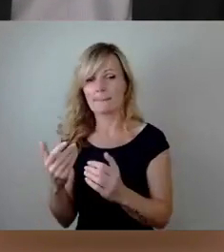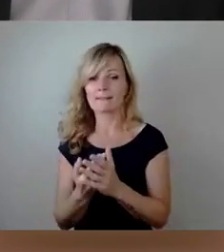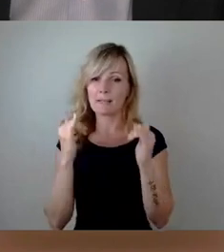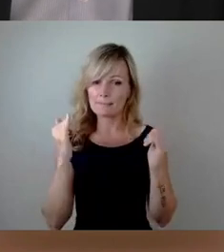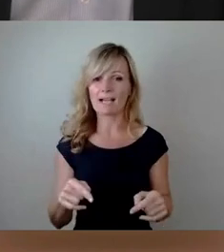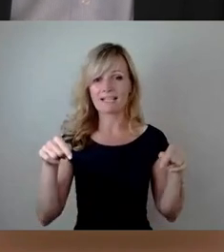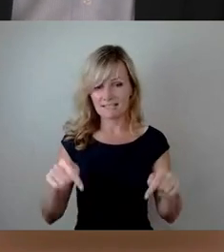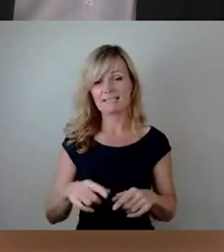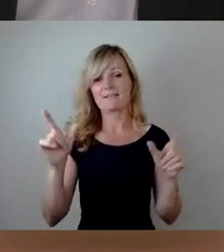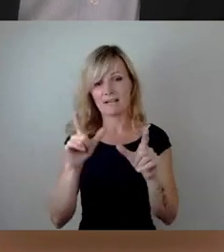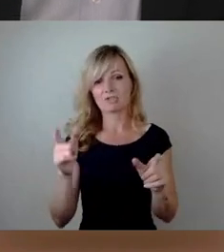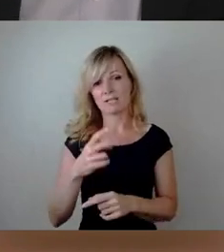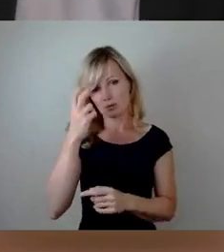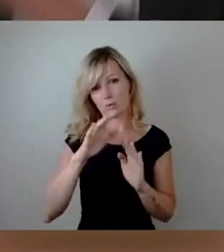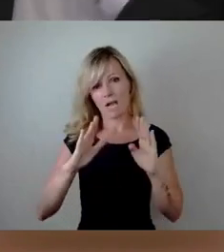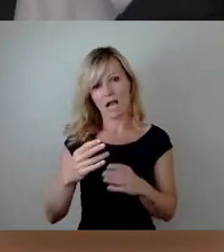stattfinden. Punkt.